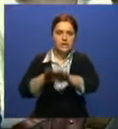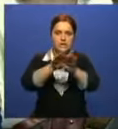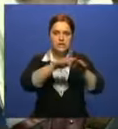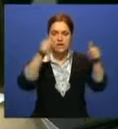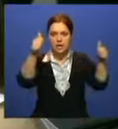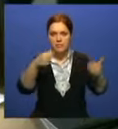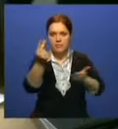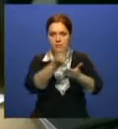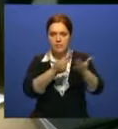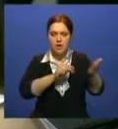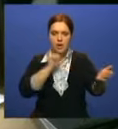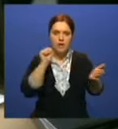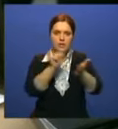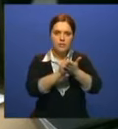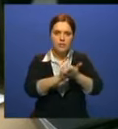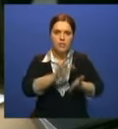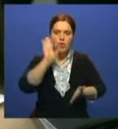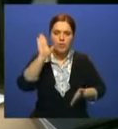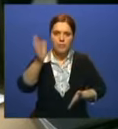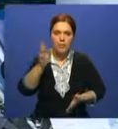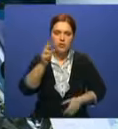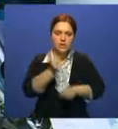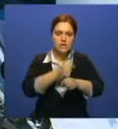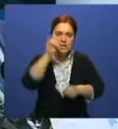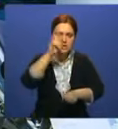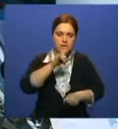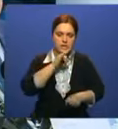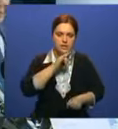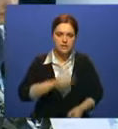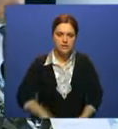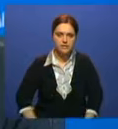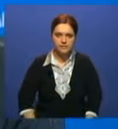Единый логотип разместят на всех видах продукции, сделанной в Казахстане.